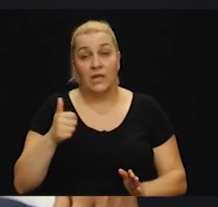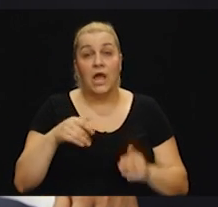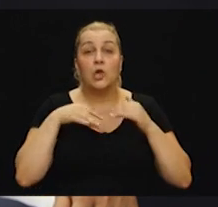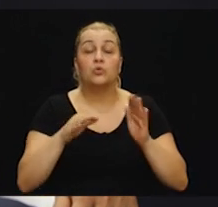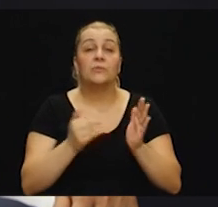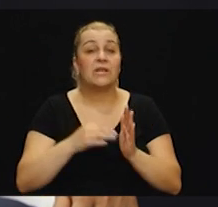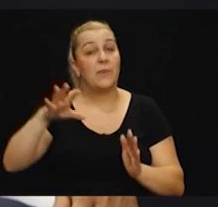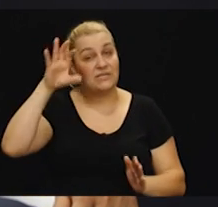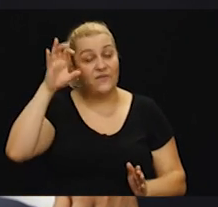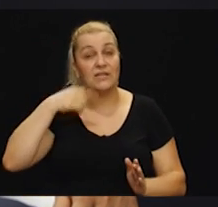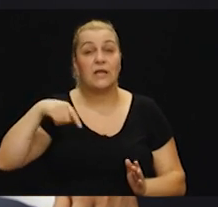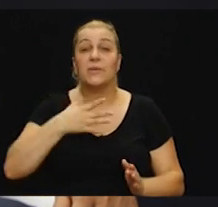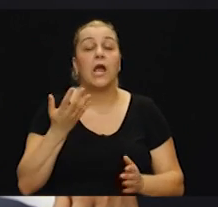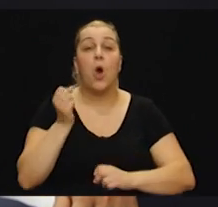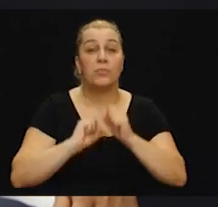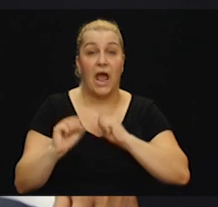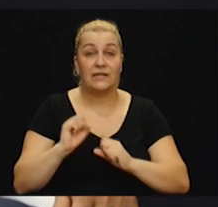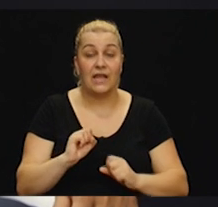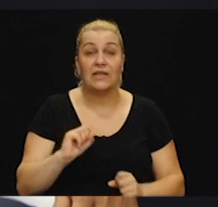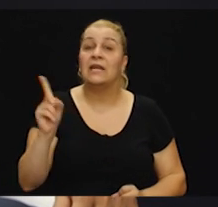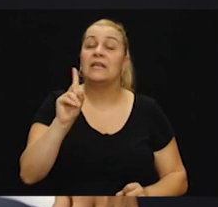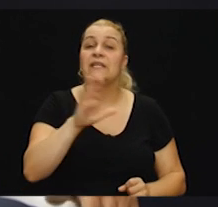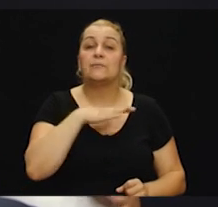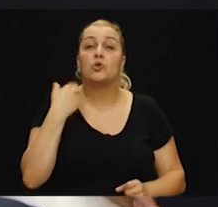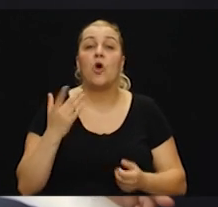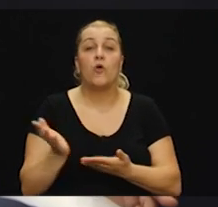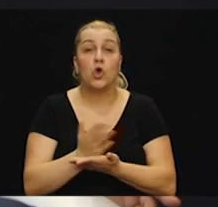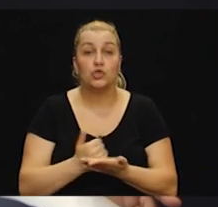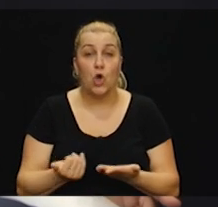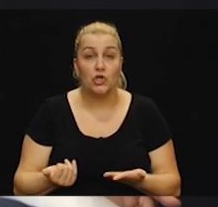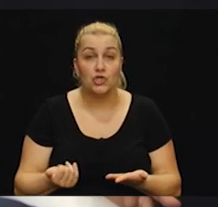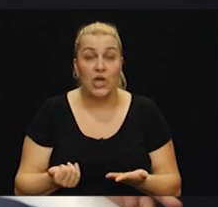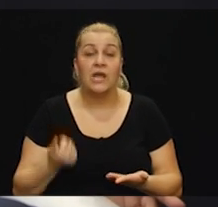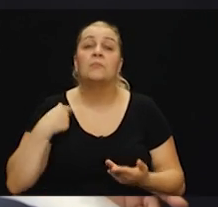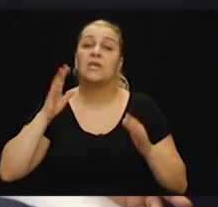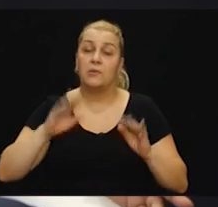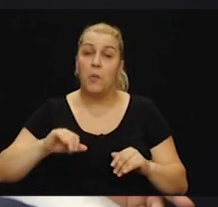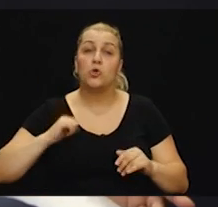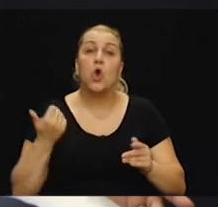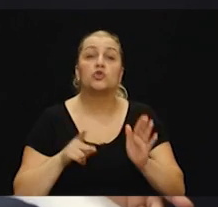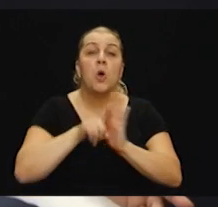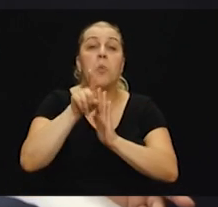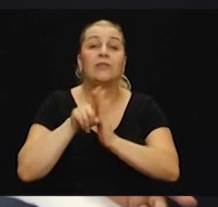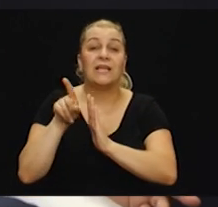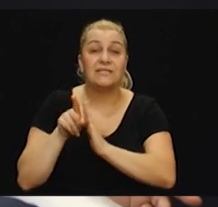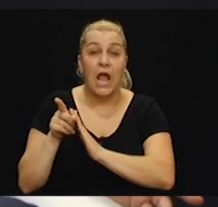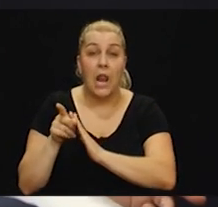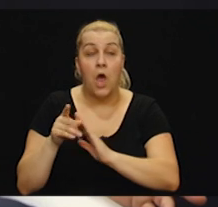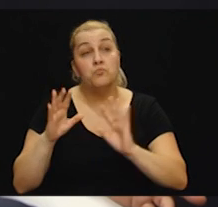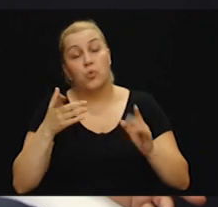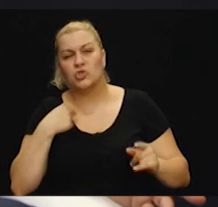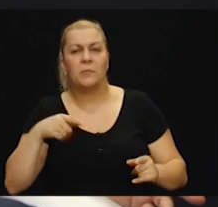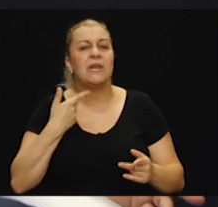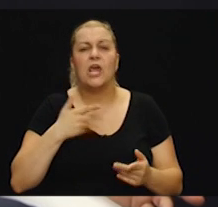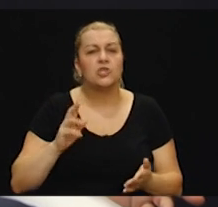ljudi shvatiti da mi kao branitelji nismo dovoljno iskoristeni. Mi imamo još svog potencijala, u redu nismo možda za